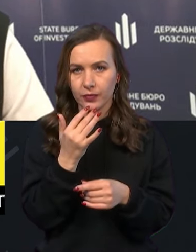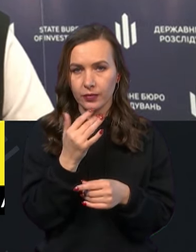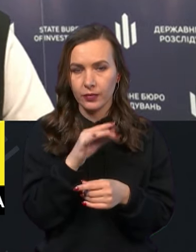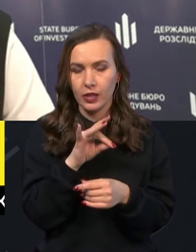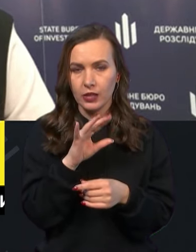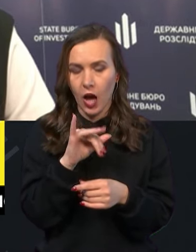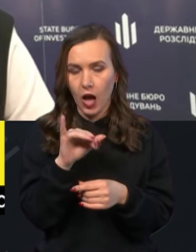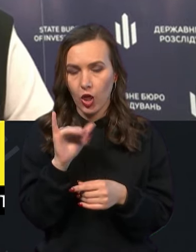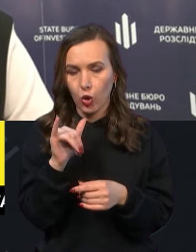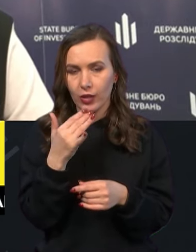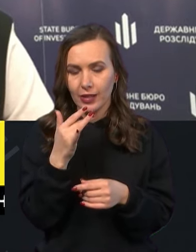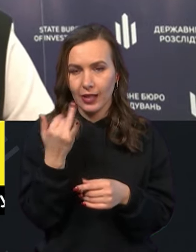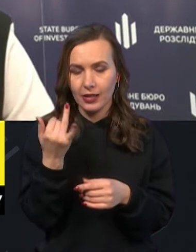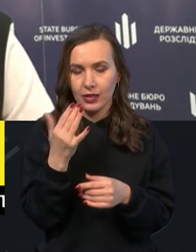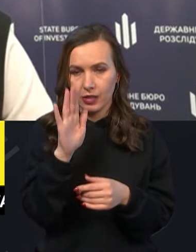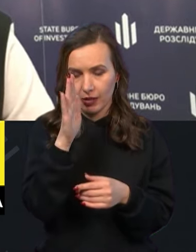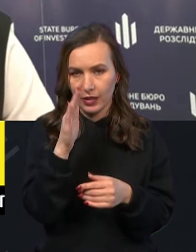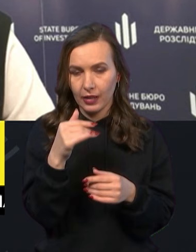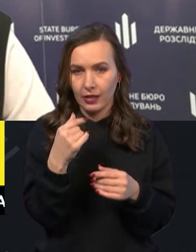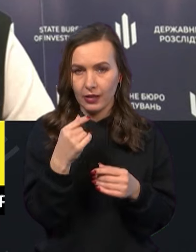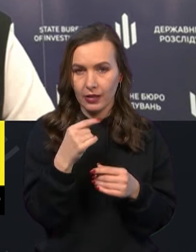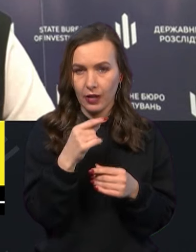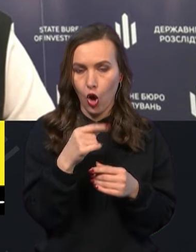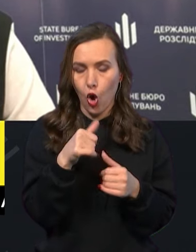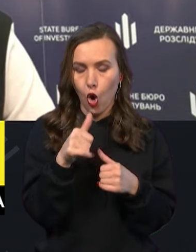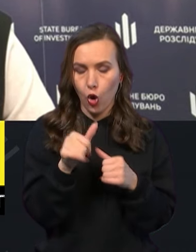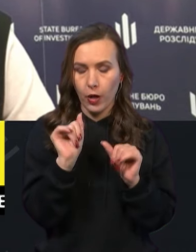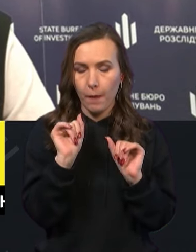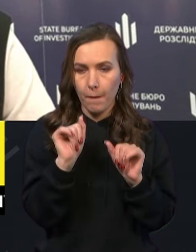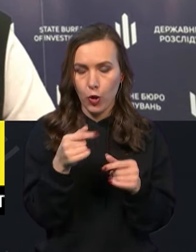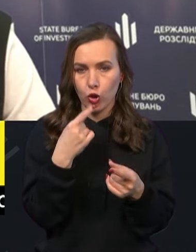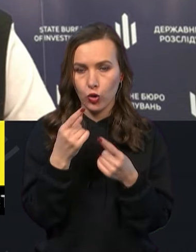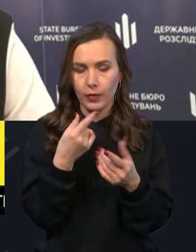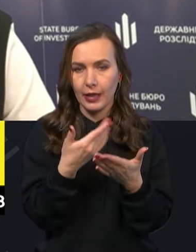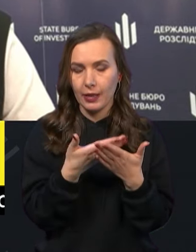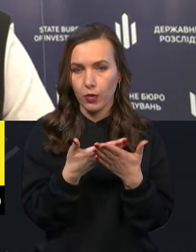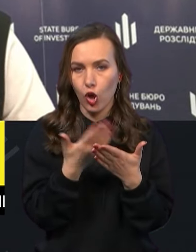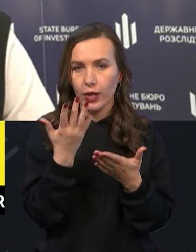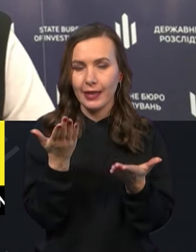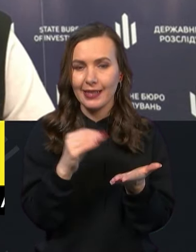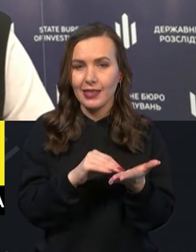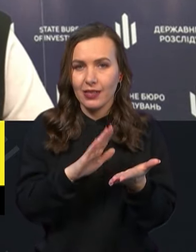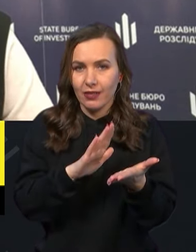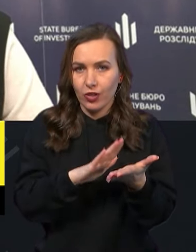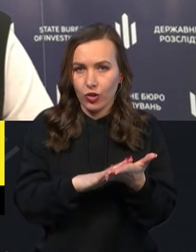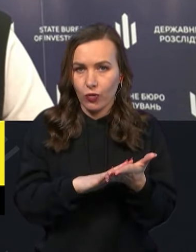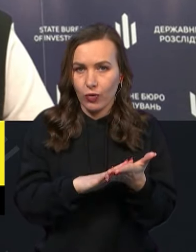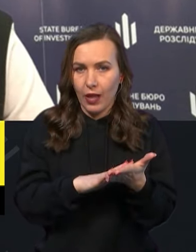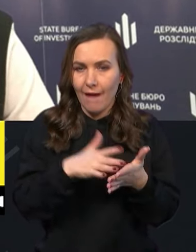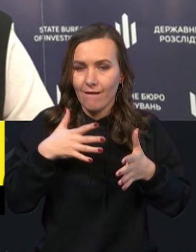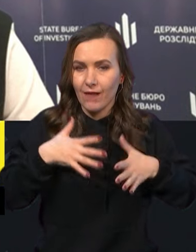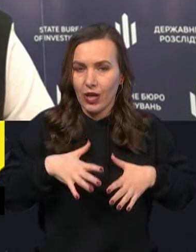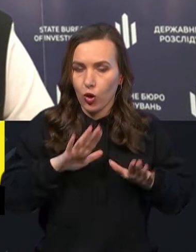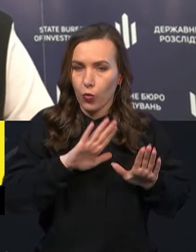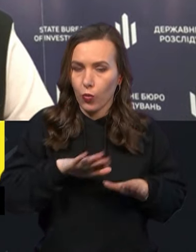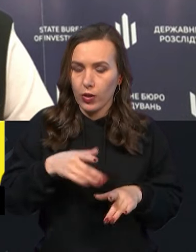інтересів, зрада ще йде і звіти. І окремо можемо проговорити приклади, які зафіксовані в Криму, після